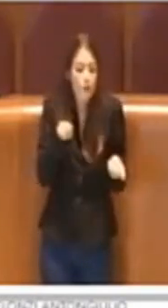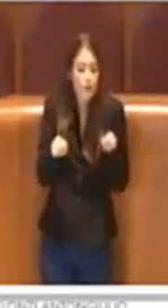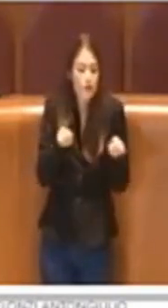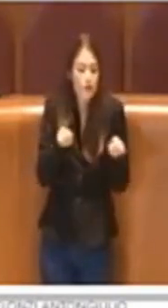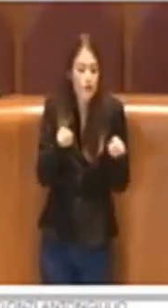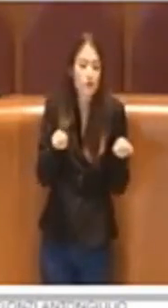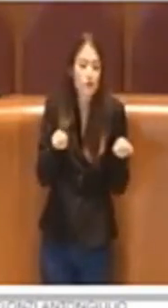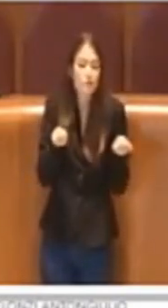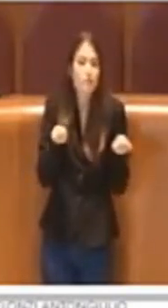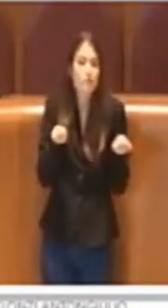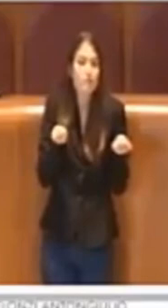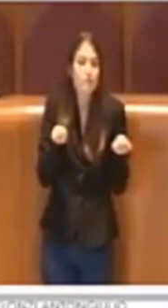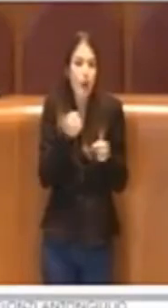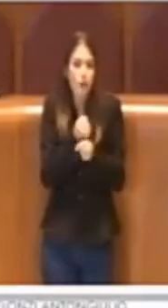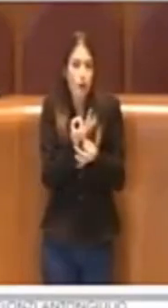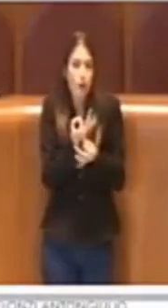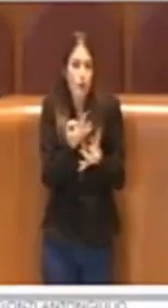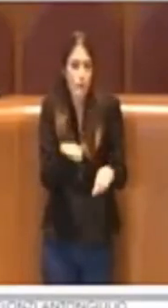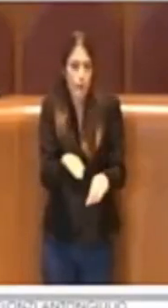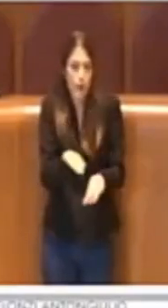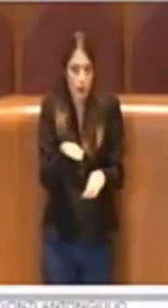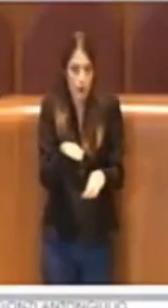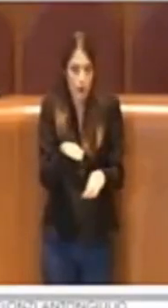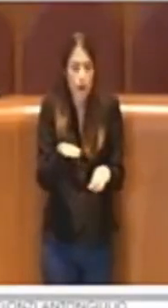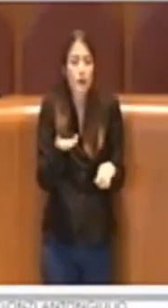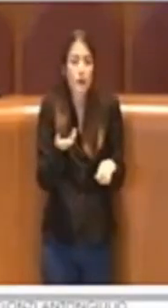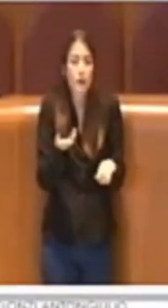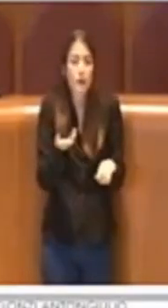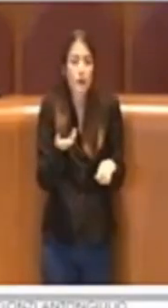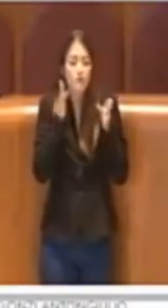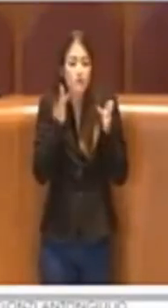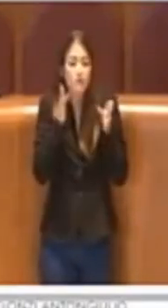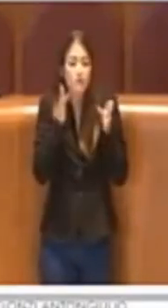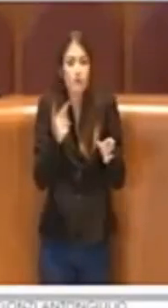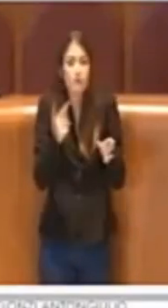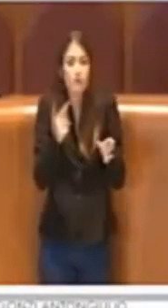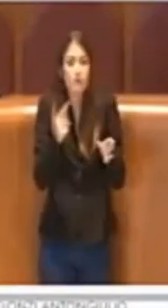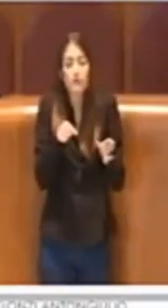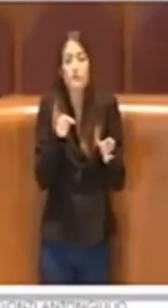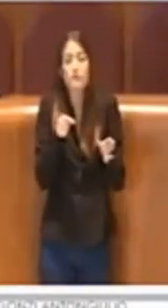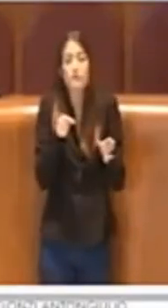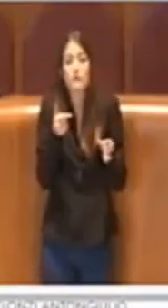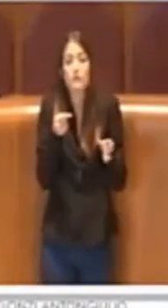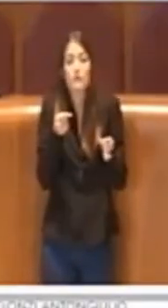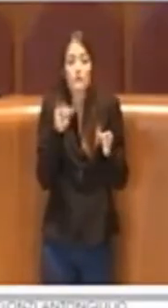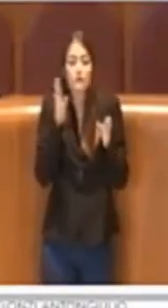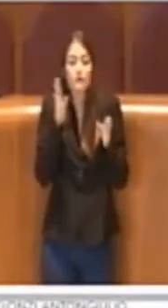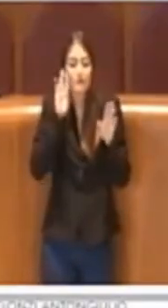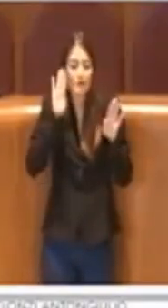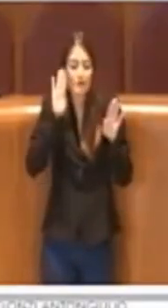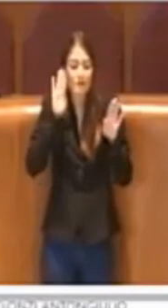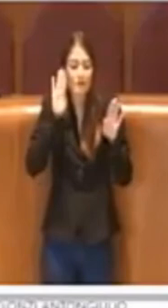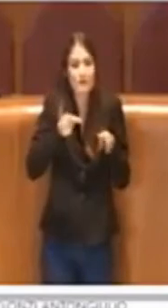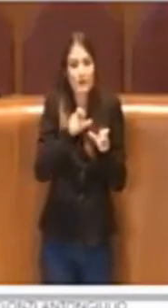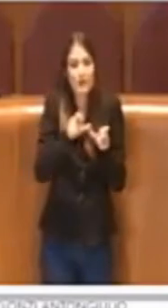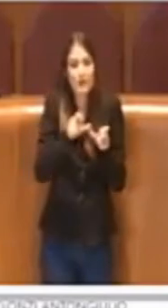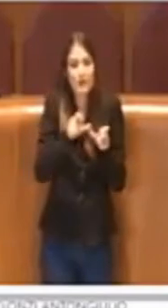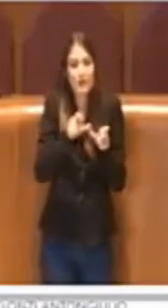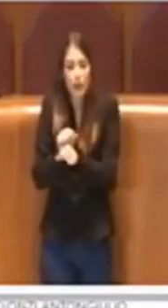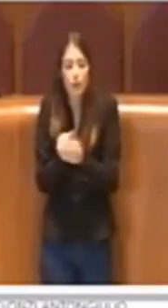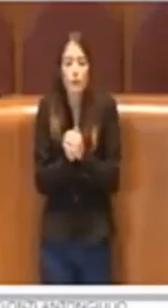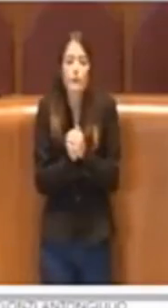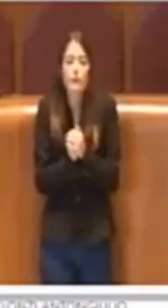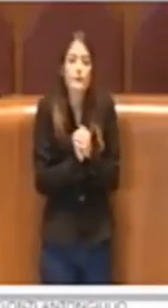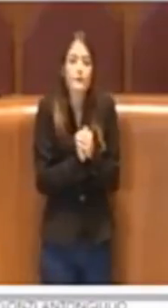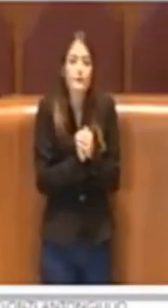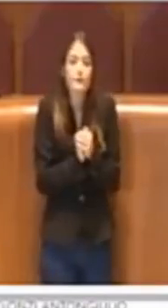ha posto a questa specifica categoria di persone. Sappiamo che ovviamente